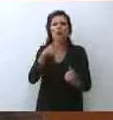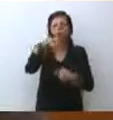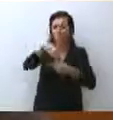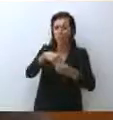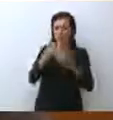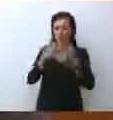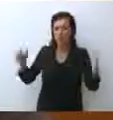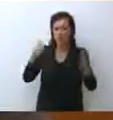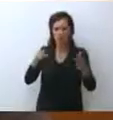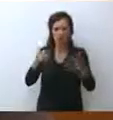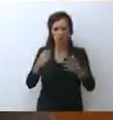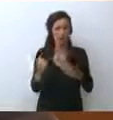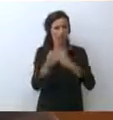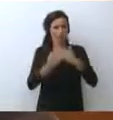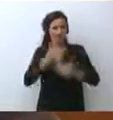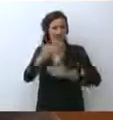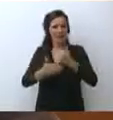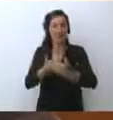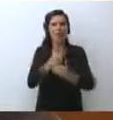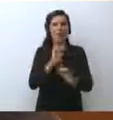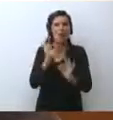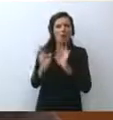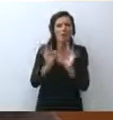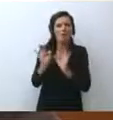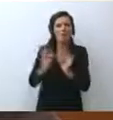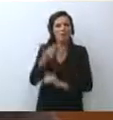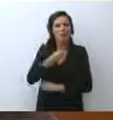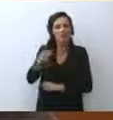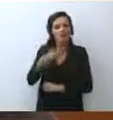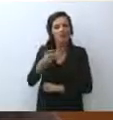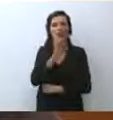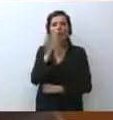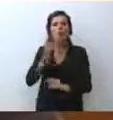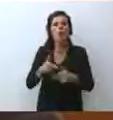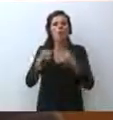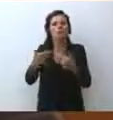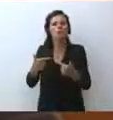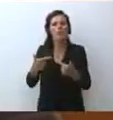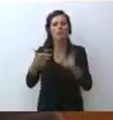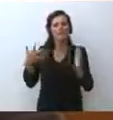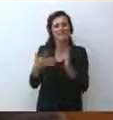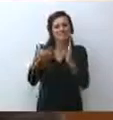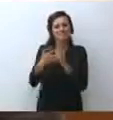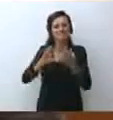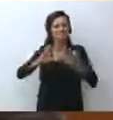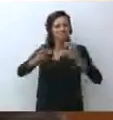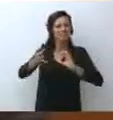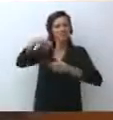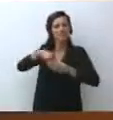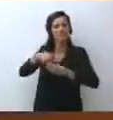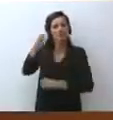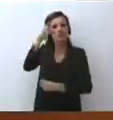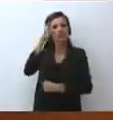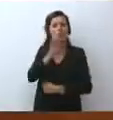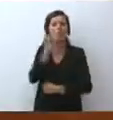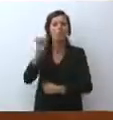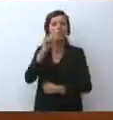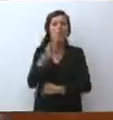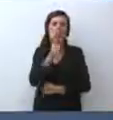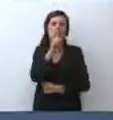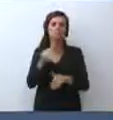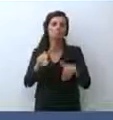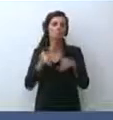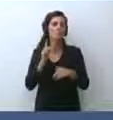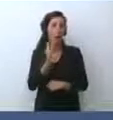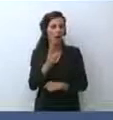sorregge, oppure se ritiene che cregno attrito dentro il Governo e quindi forse sarebbe meglio contenersi. Grazie.